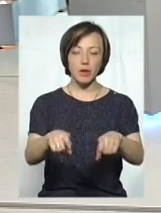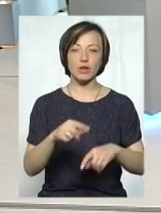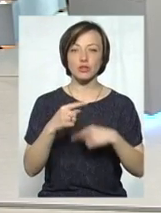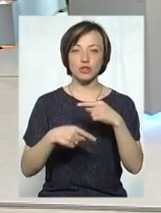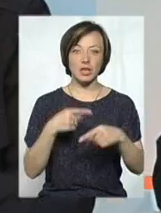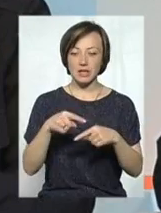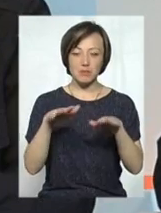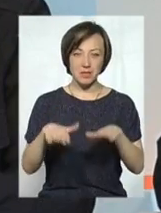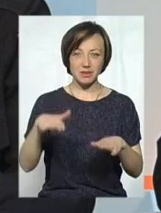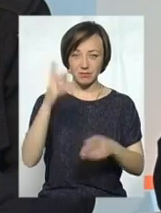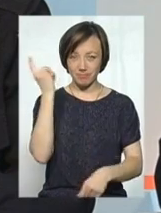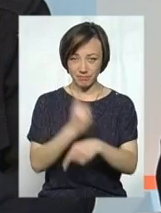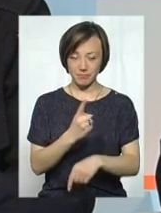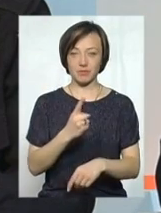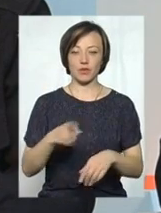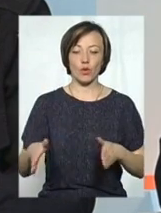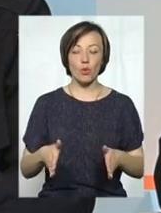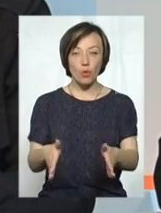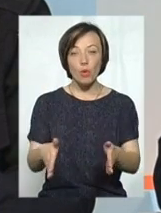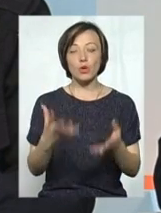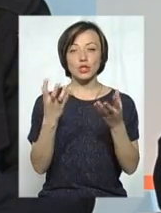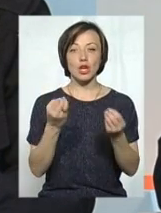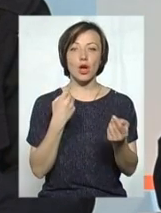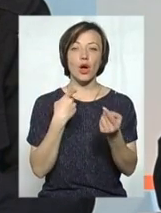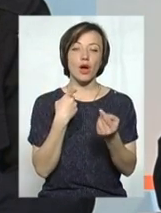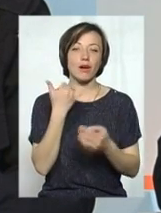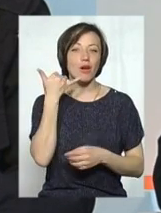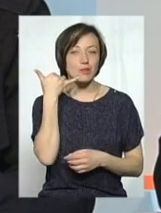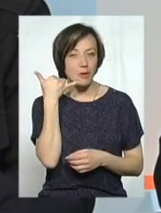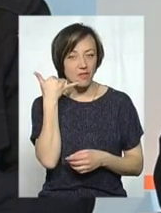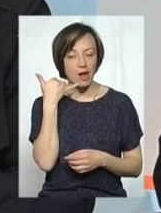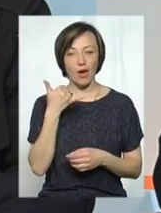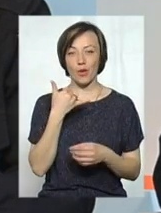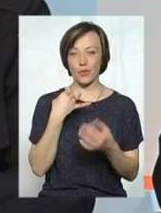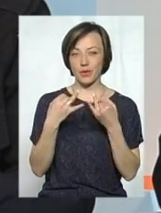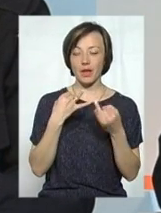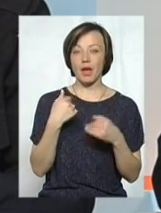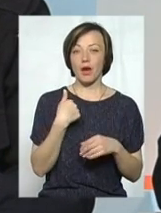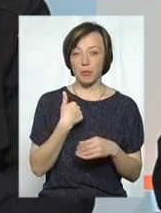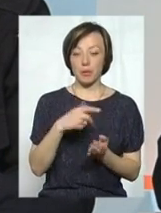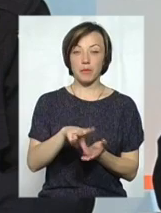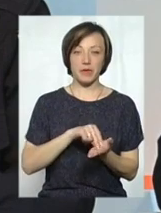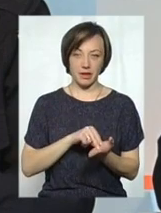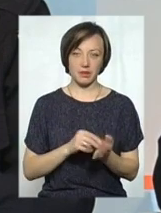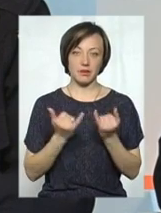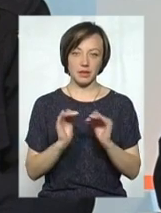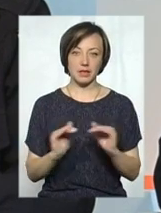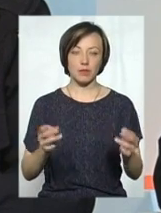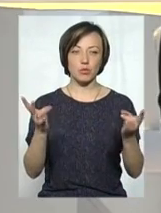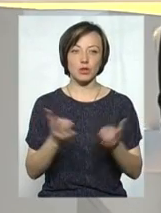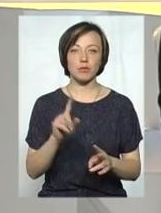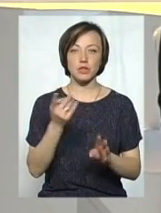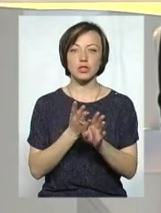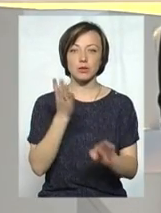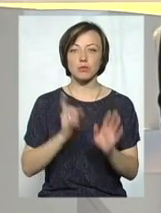невстановленому місці, через дорогу, при цьому ще й розмовляють по телефону. Ми являємося прикладом для наших дітей. Потрібно в